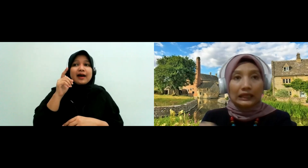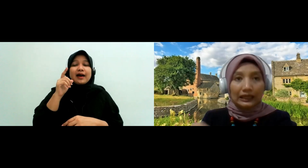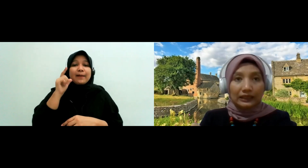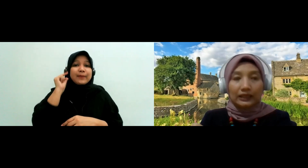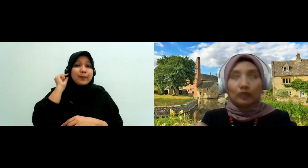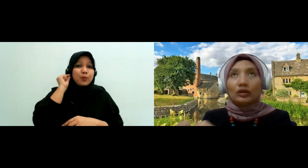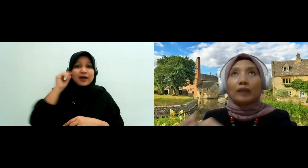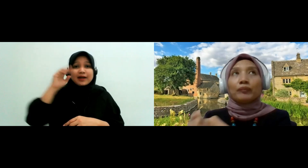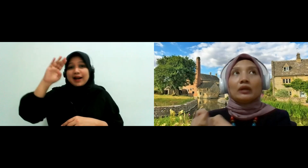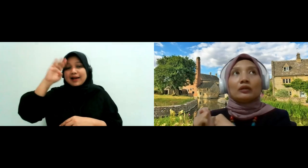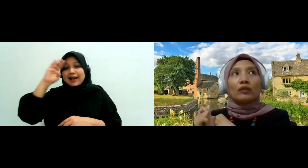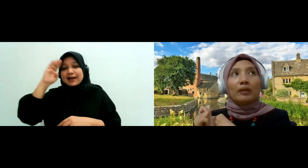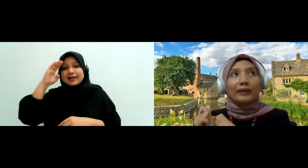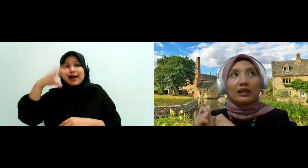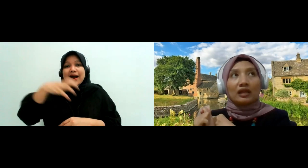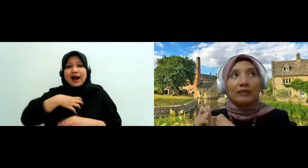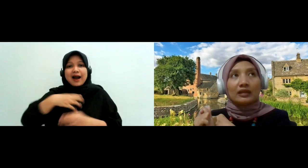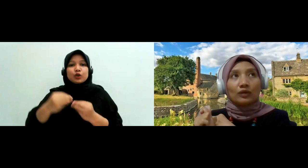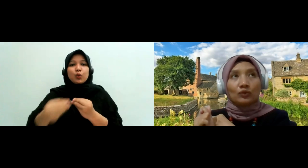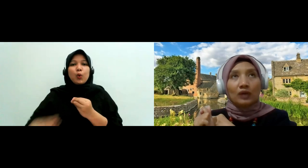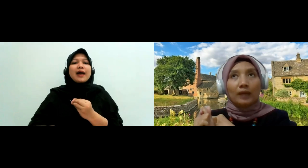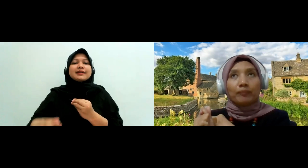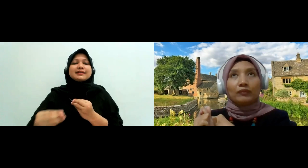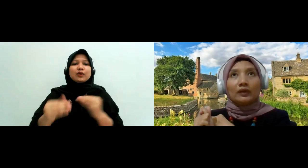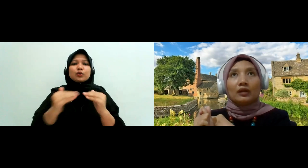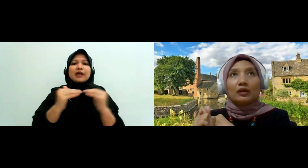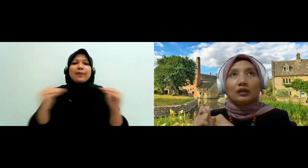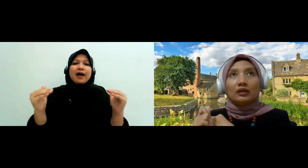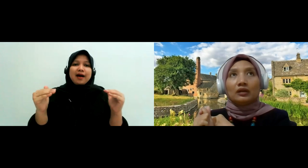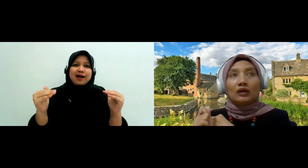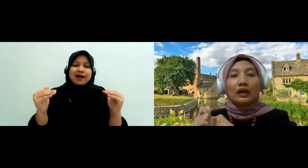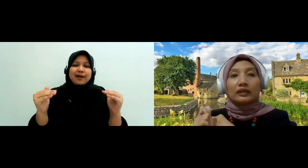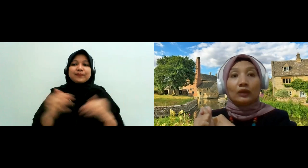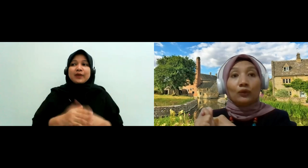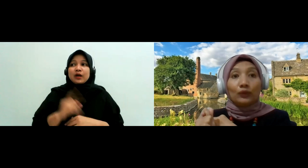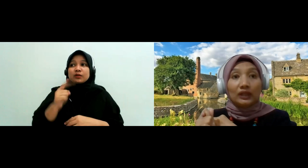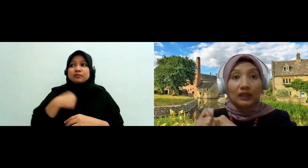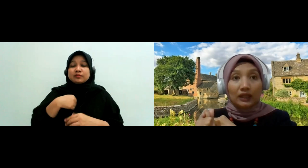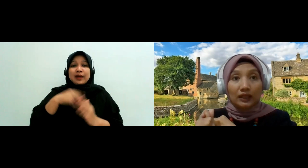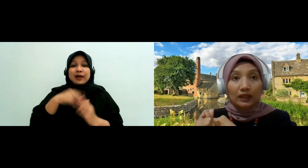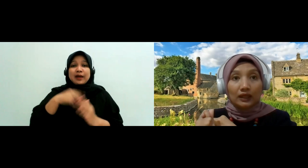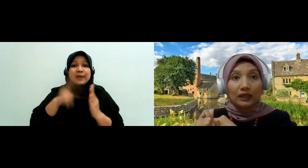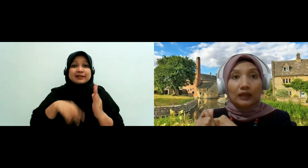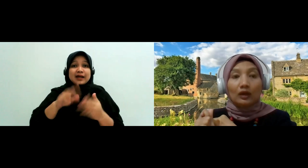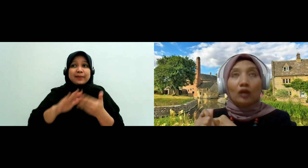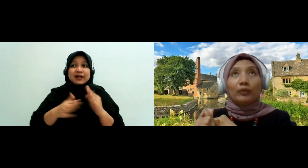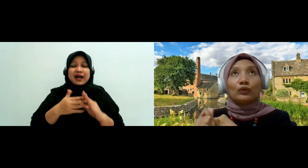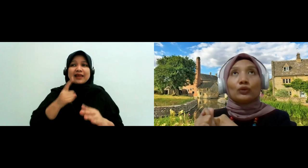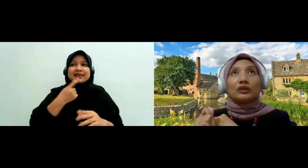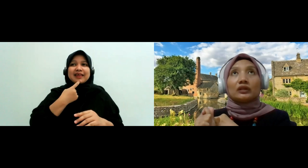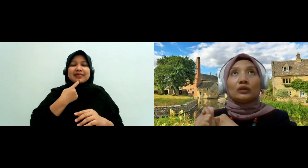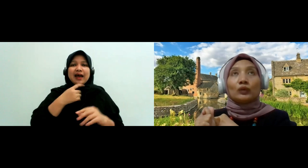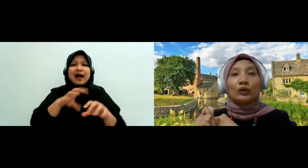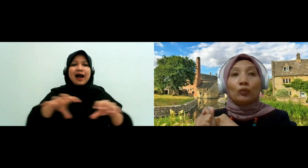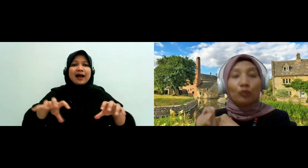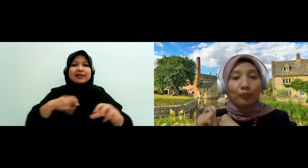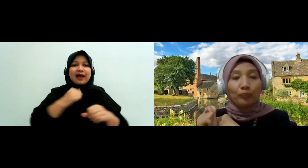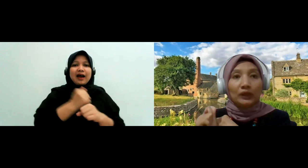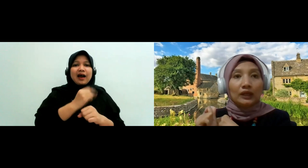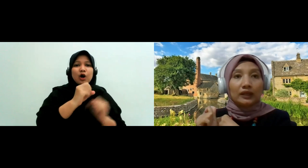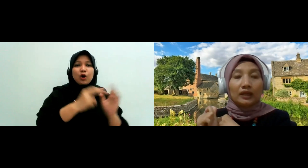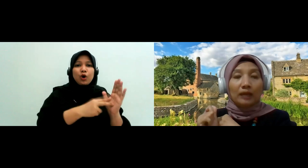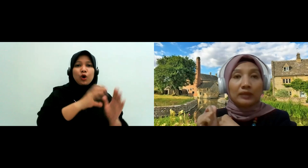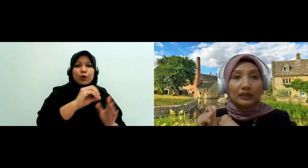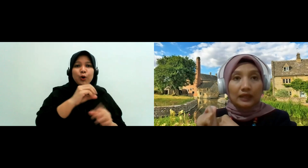anak asilaki gitu ya terus yang pernah saya baca juga Harta Gono Gini kan kalau menurut ketentuan umum